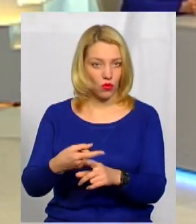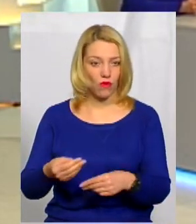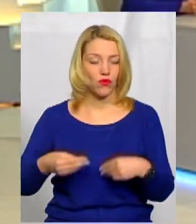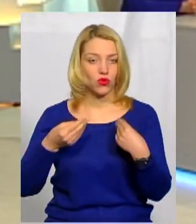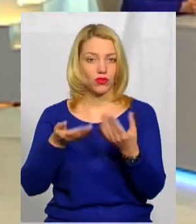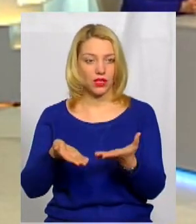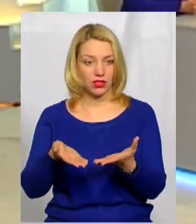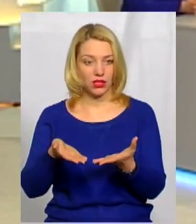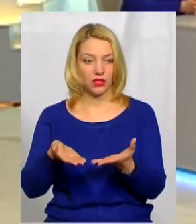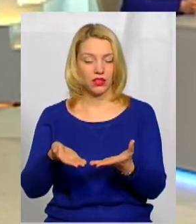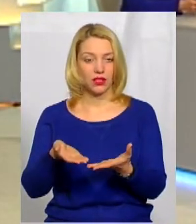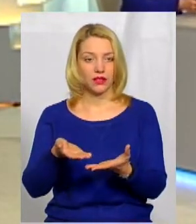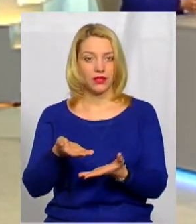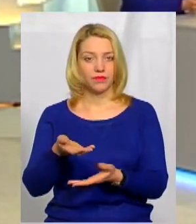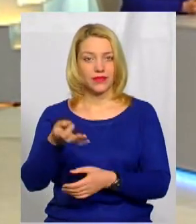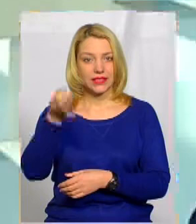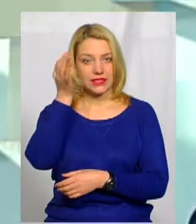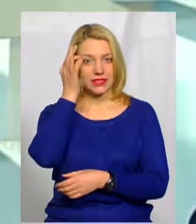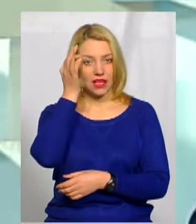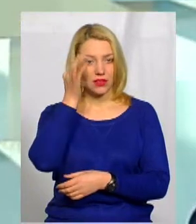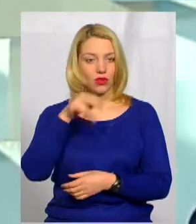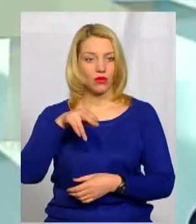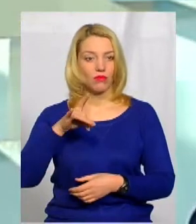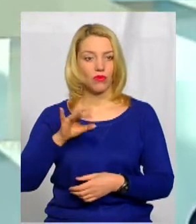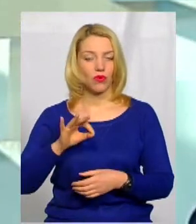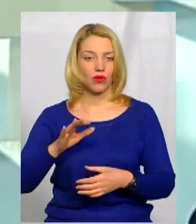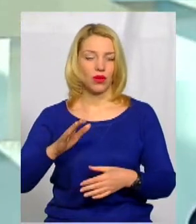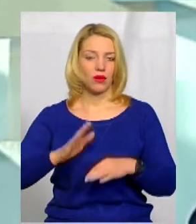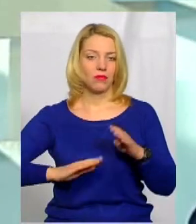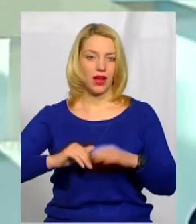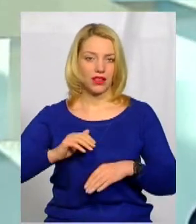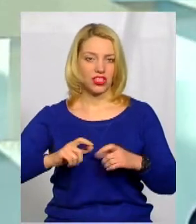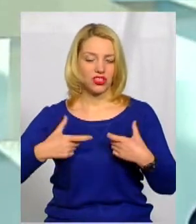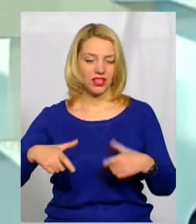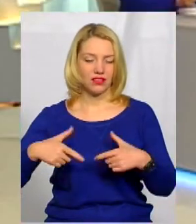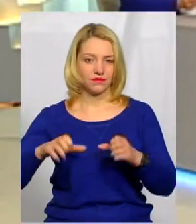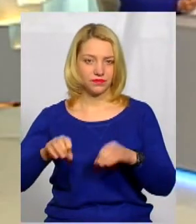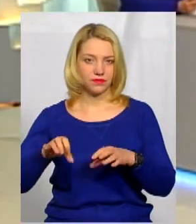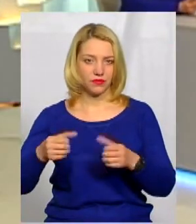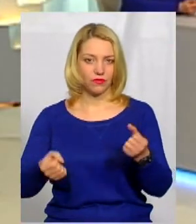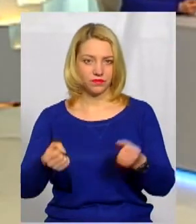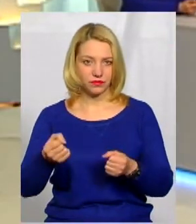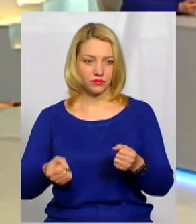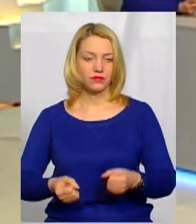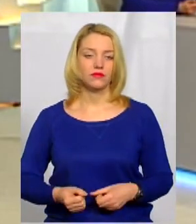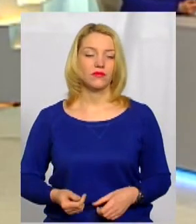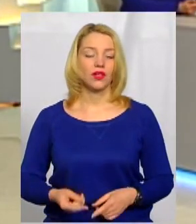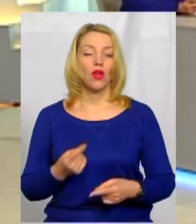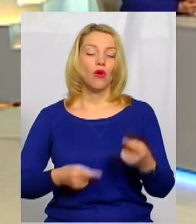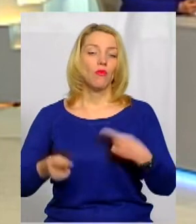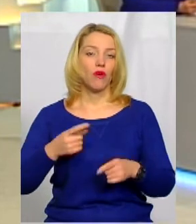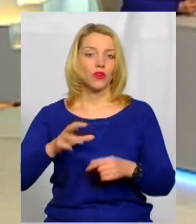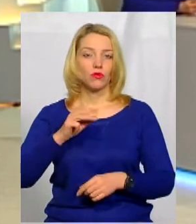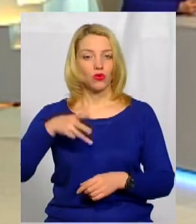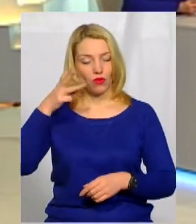як би, згадку про практичне водійнення. Гаразд. Ну, повернімося до відеофіксації